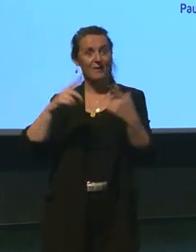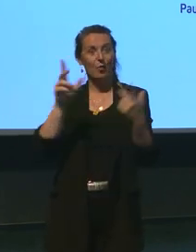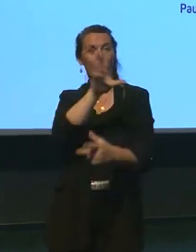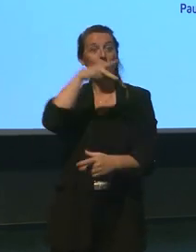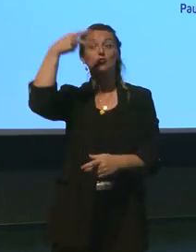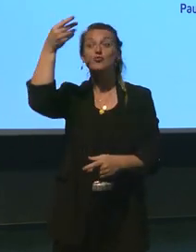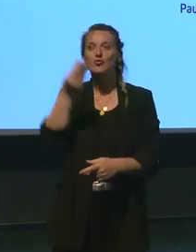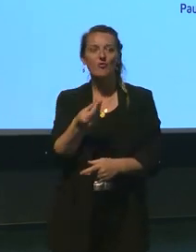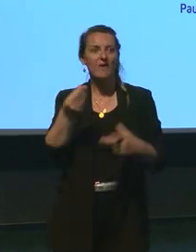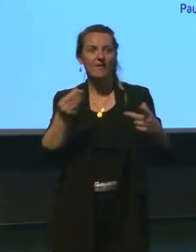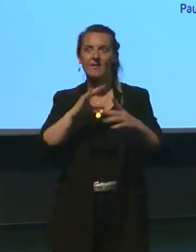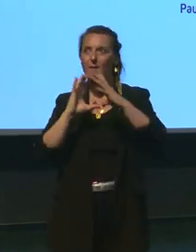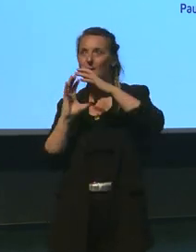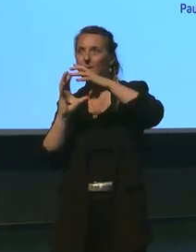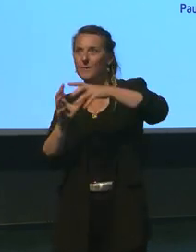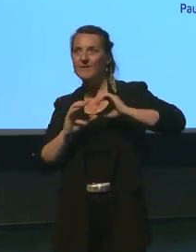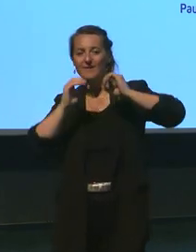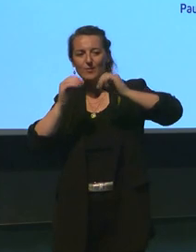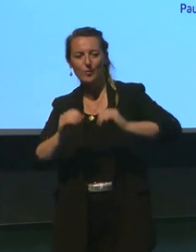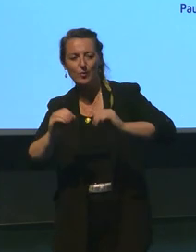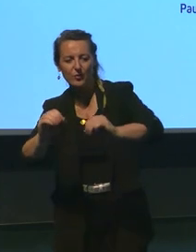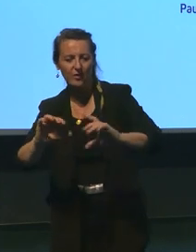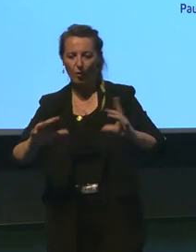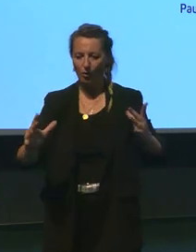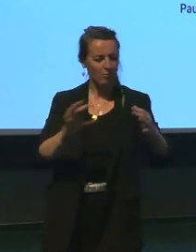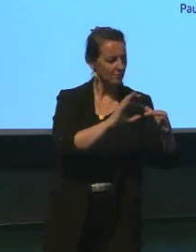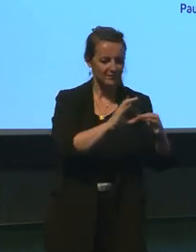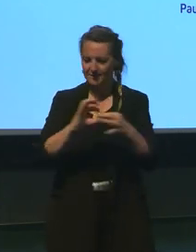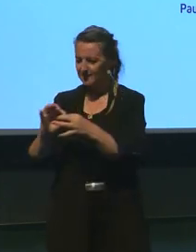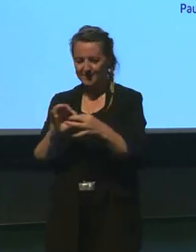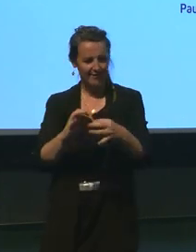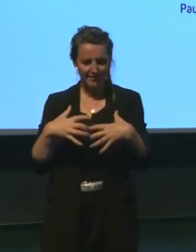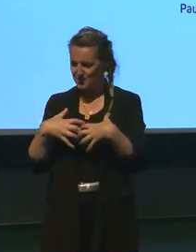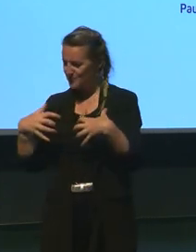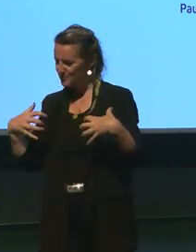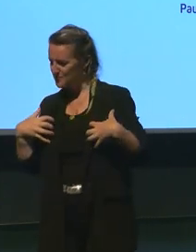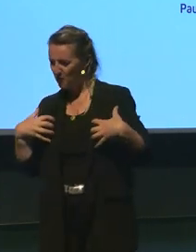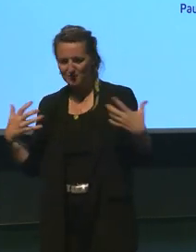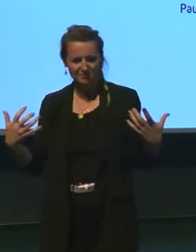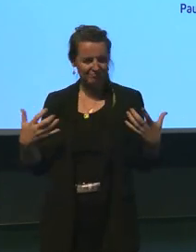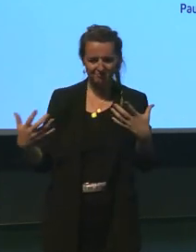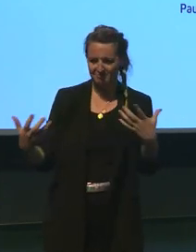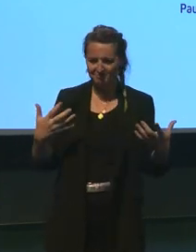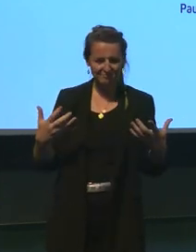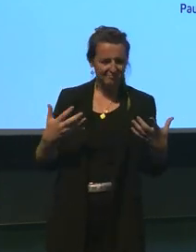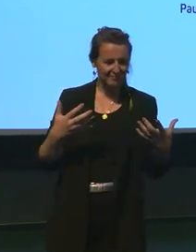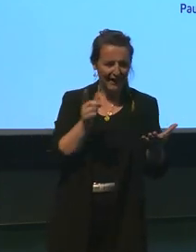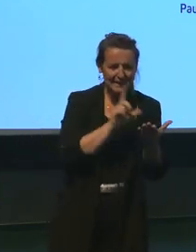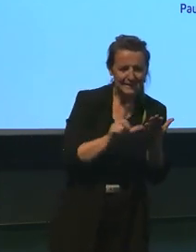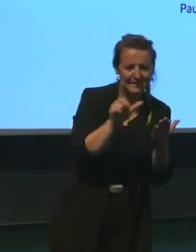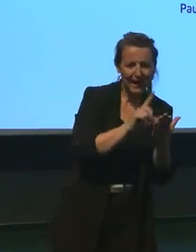océan, les liens entre Jules Verne et l'océan, voir ce qui est de la science et ce qui est aussi de la fiction.